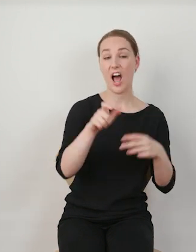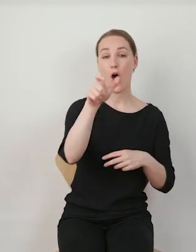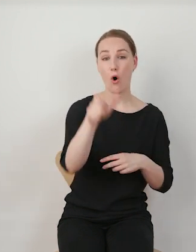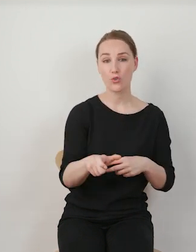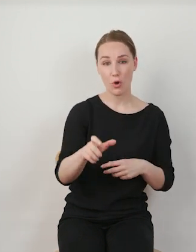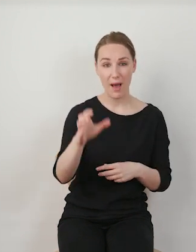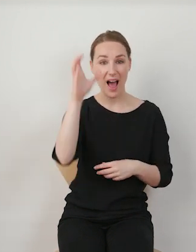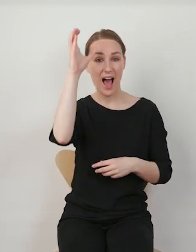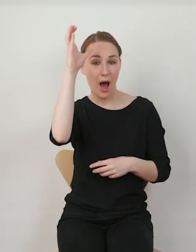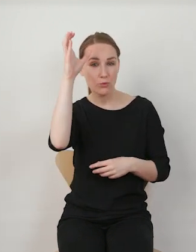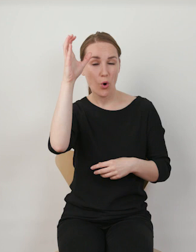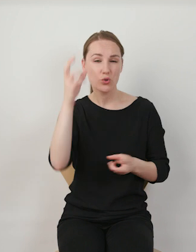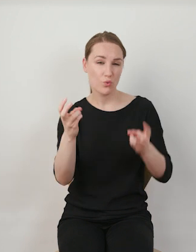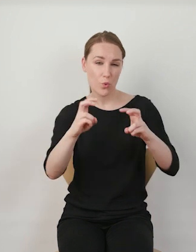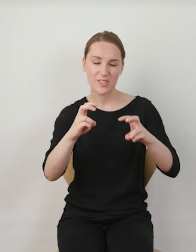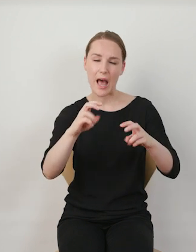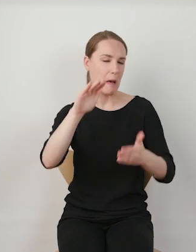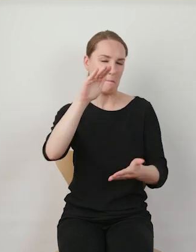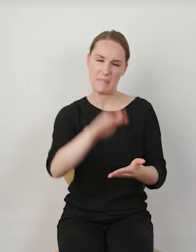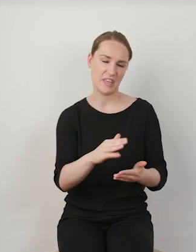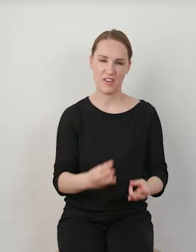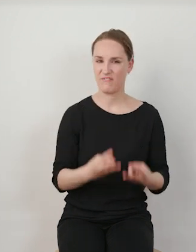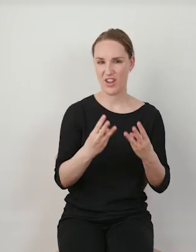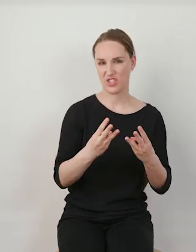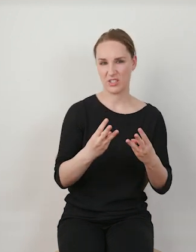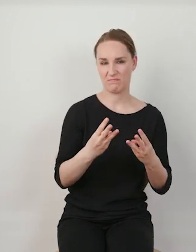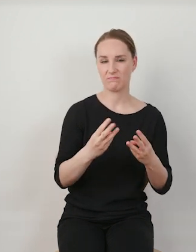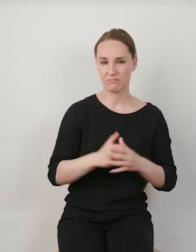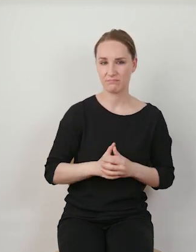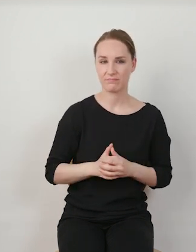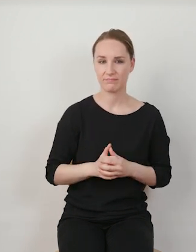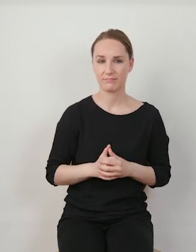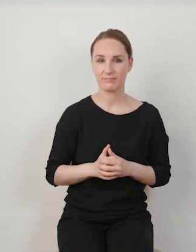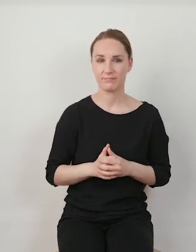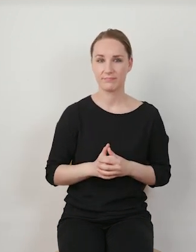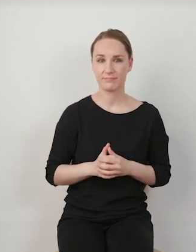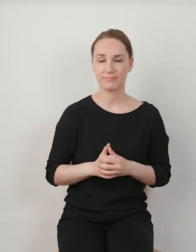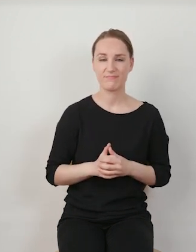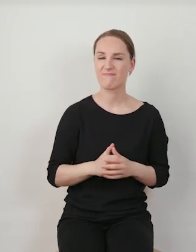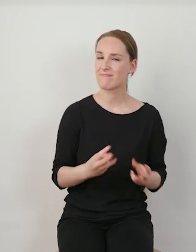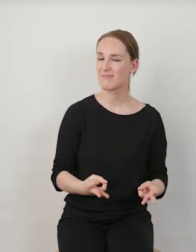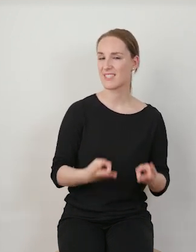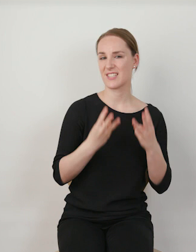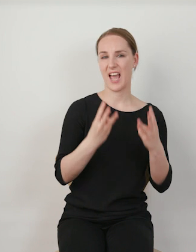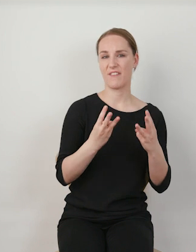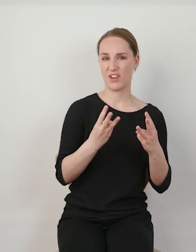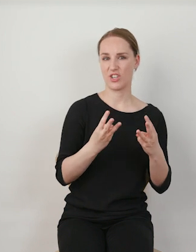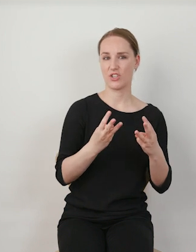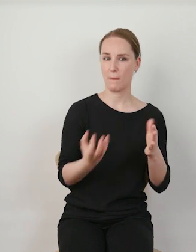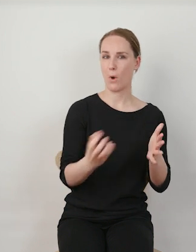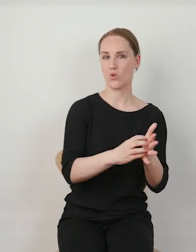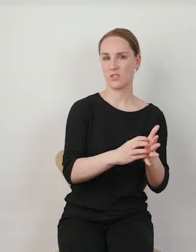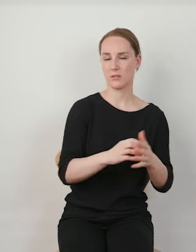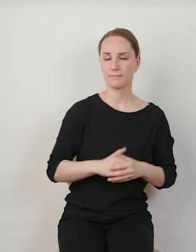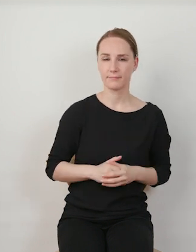rolą twórców, drugorzędną rolą jakby człowieka, który stoi za tym tekstem. Najważniejszy jest zamieszczony post.